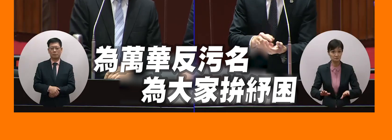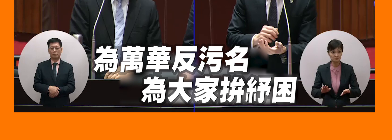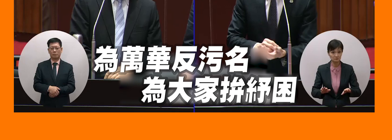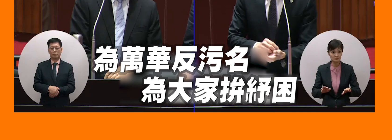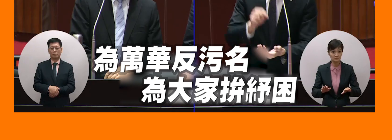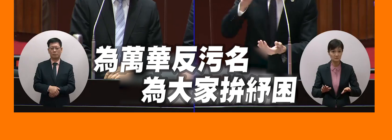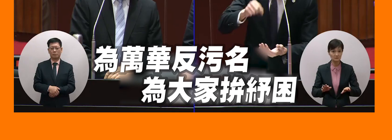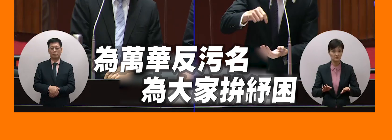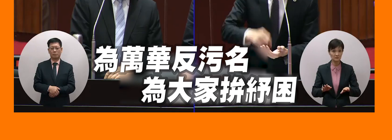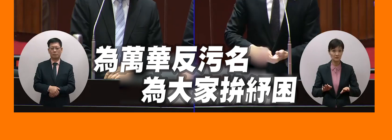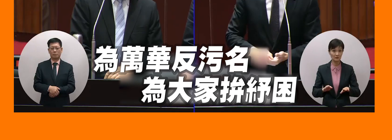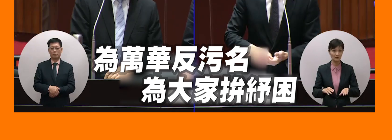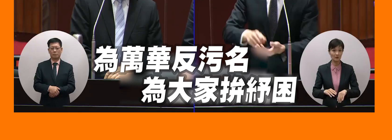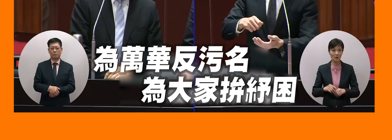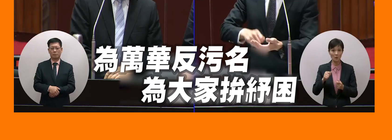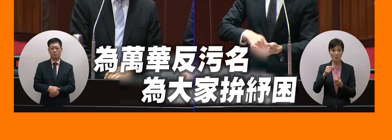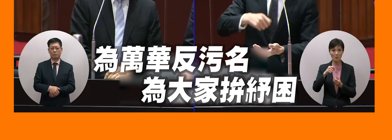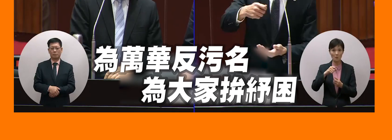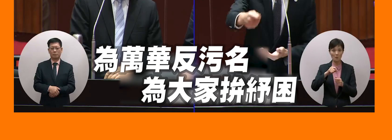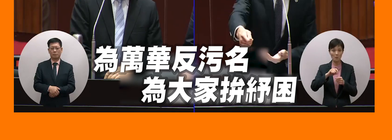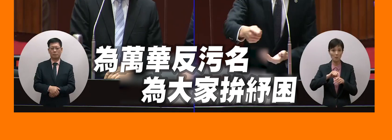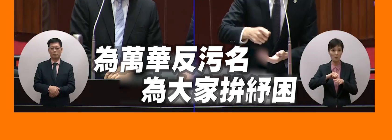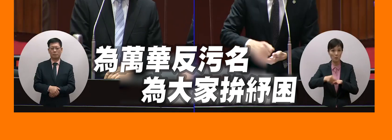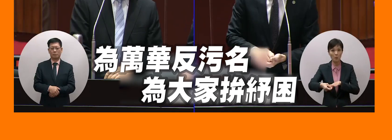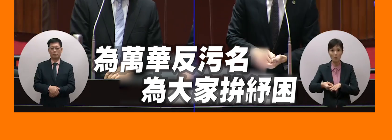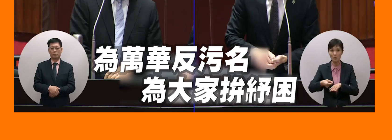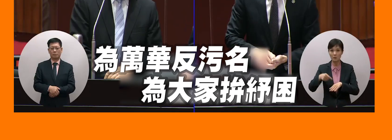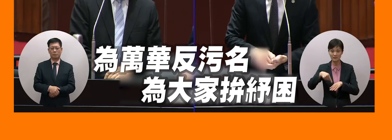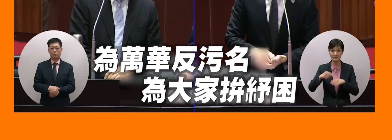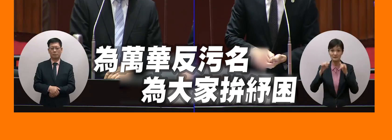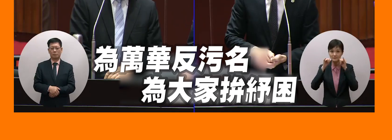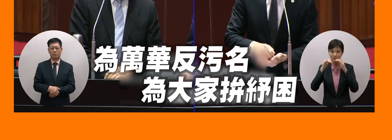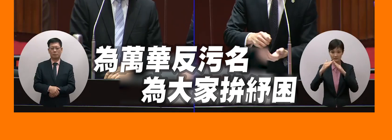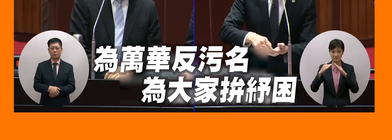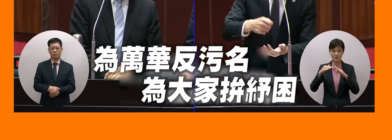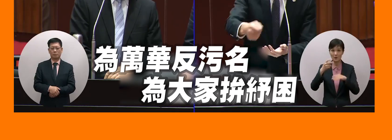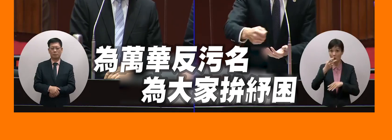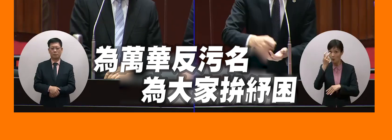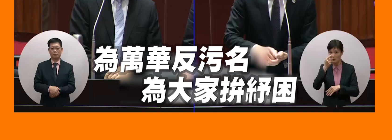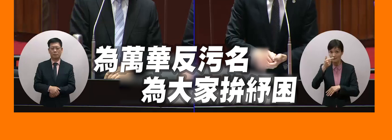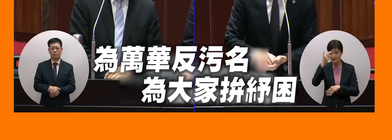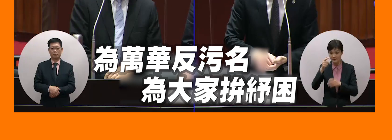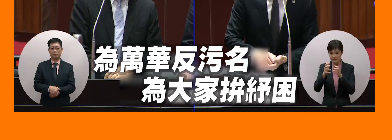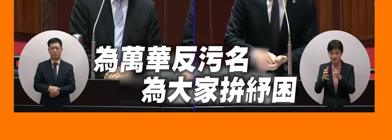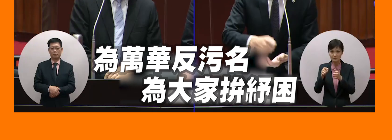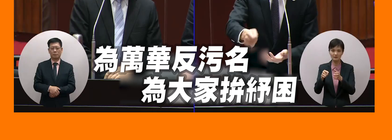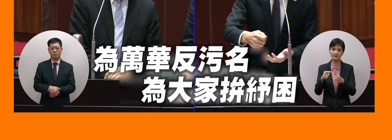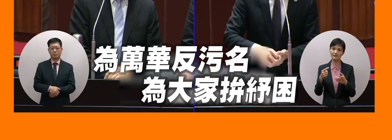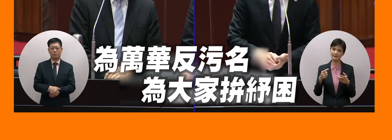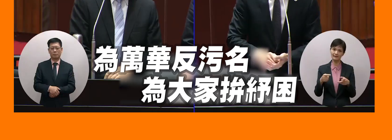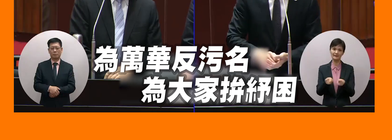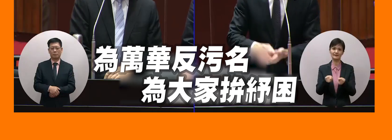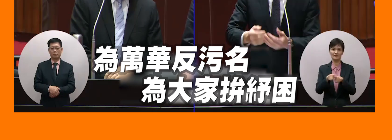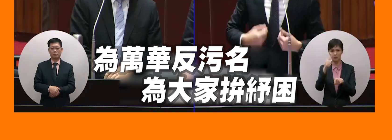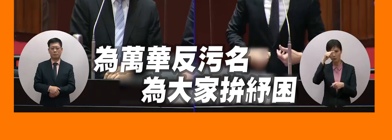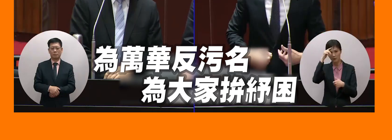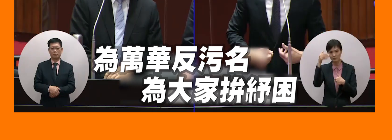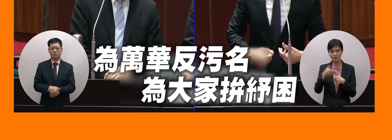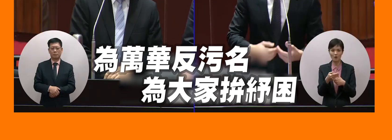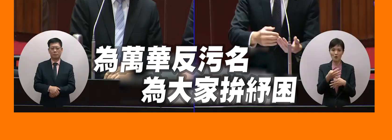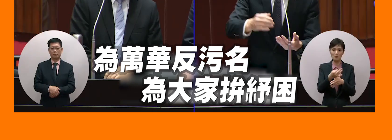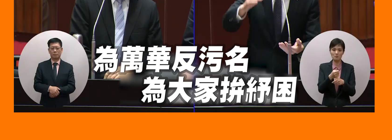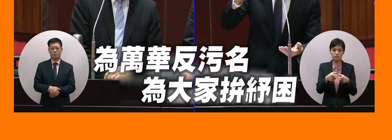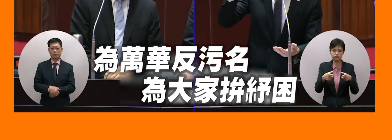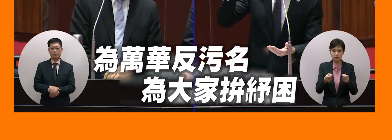寮的快台站到今天要是用銀鋼發這個這個掛號牌購買牌到今天